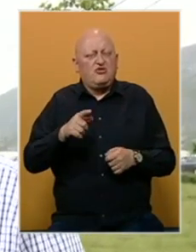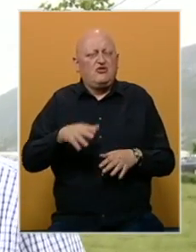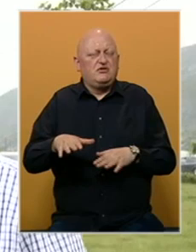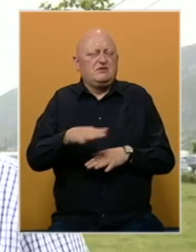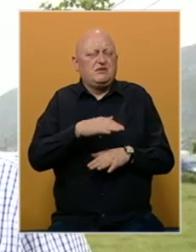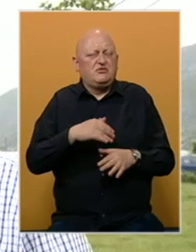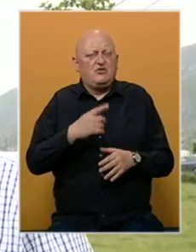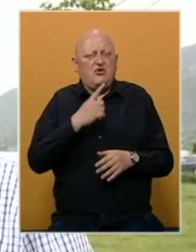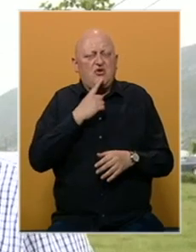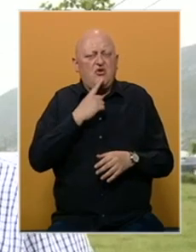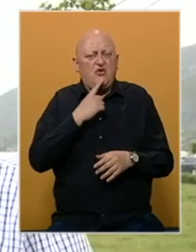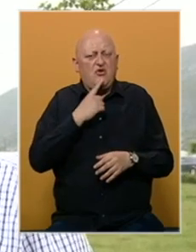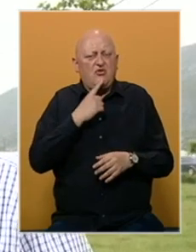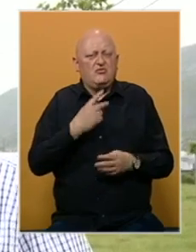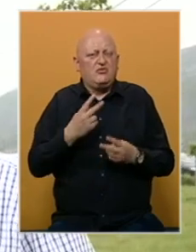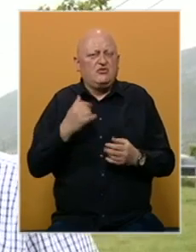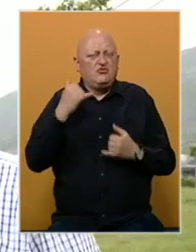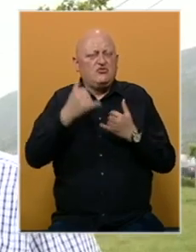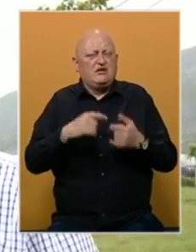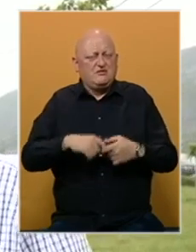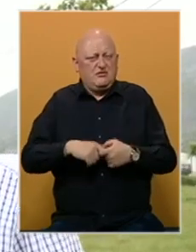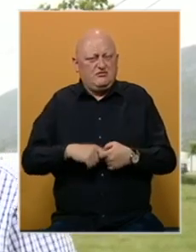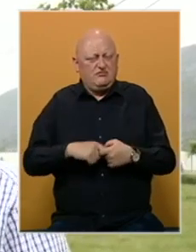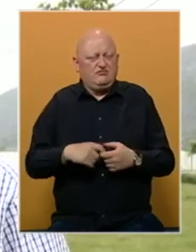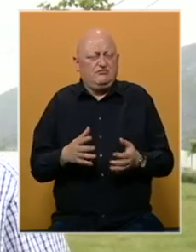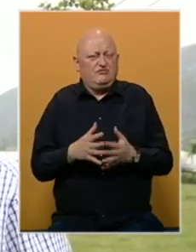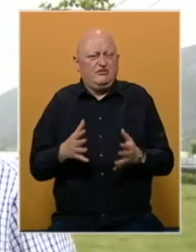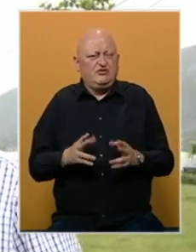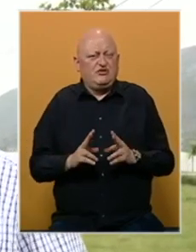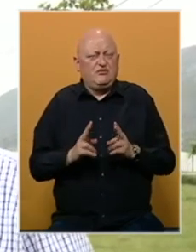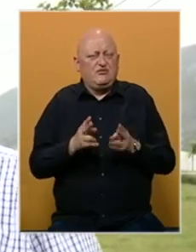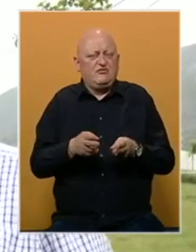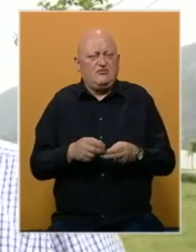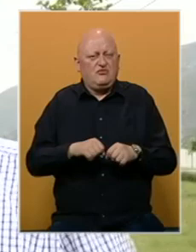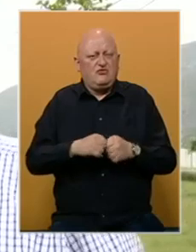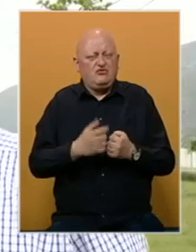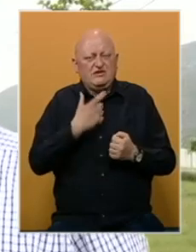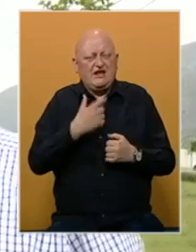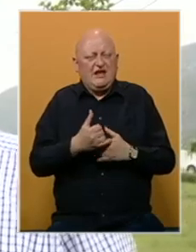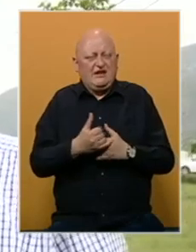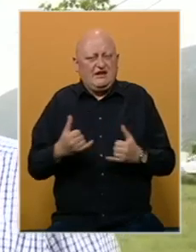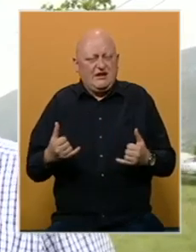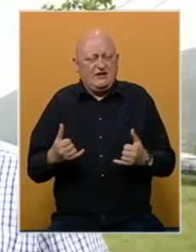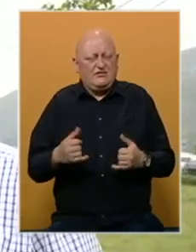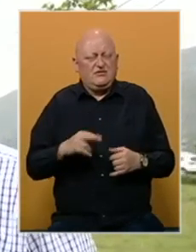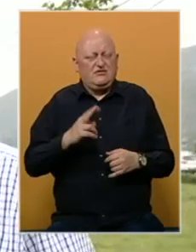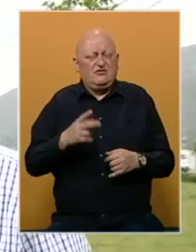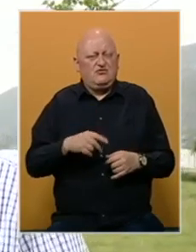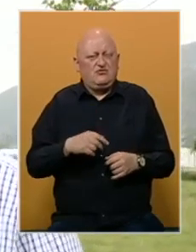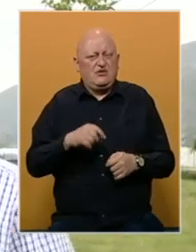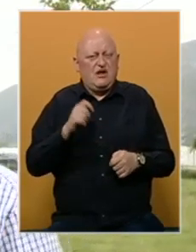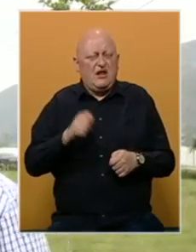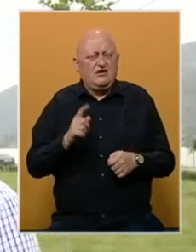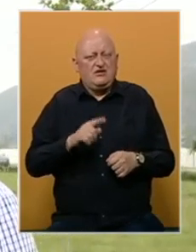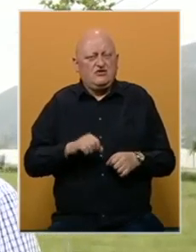koji zavisi od turizma. Većina u Mostaru to je ugrožen stari grad, ovi drugi obrtnici